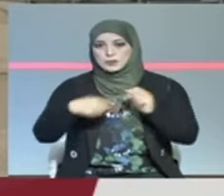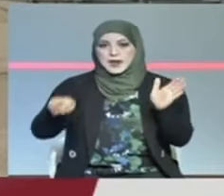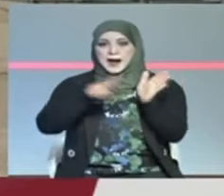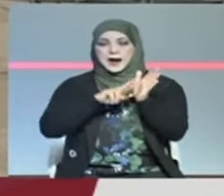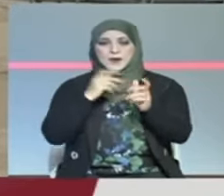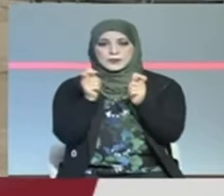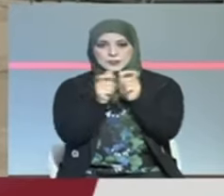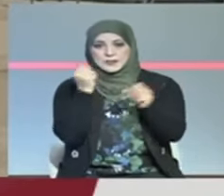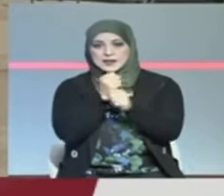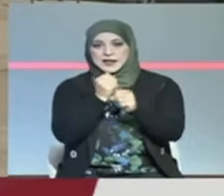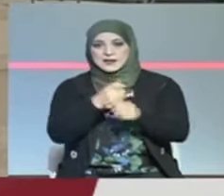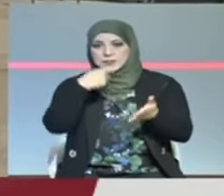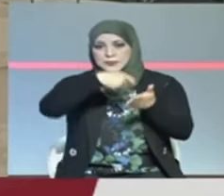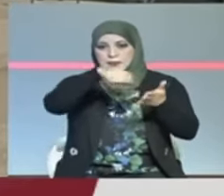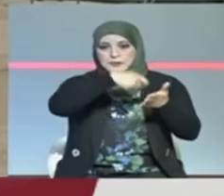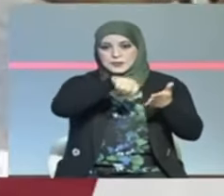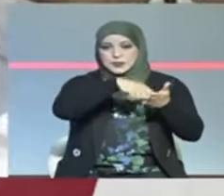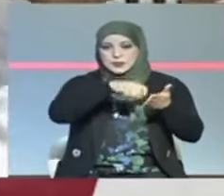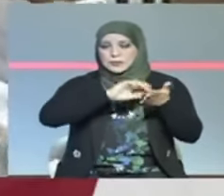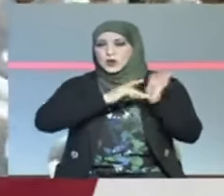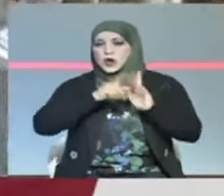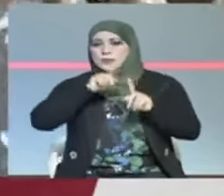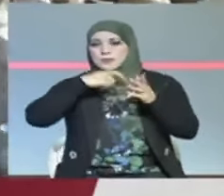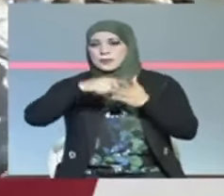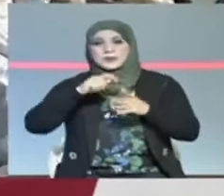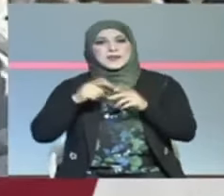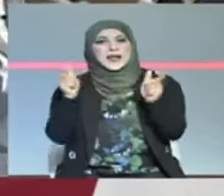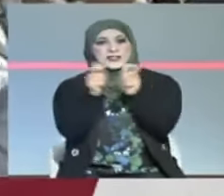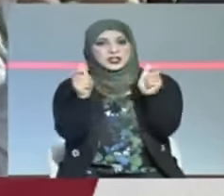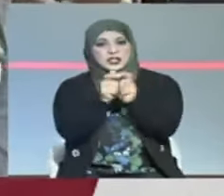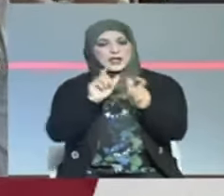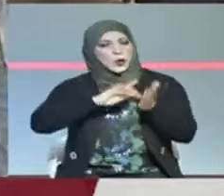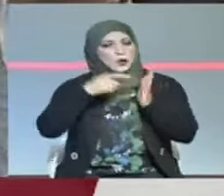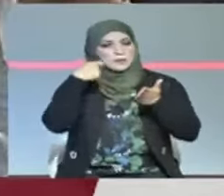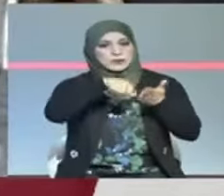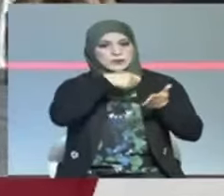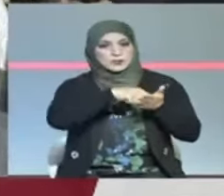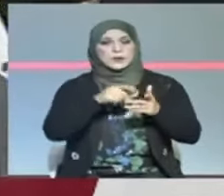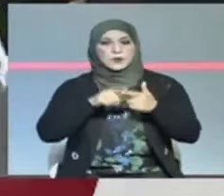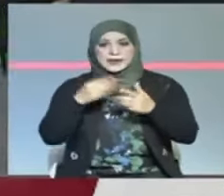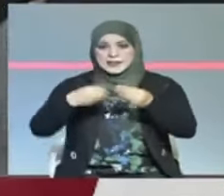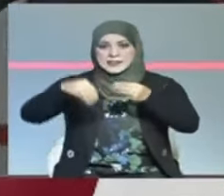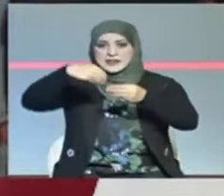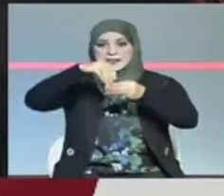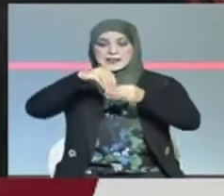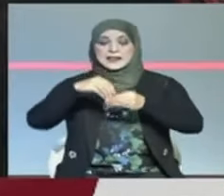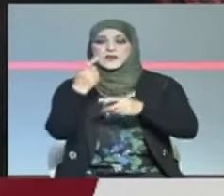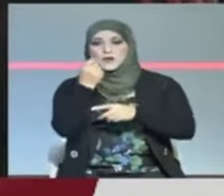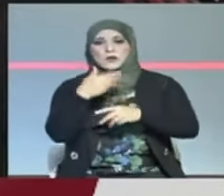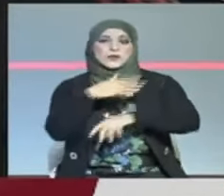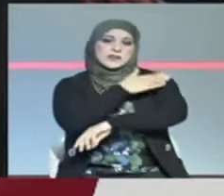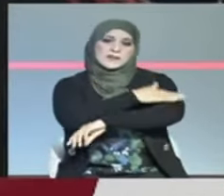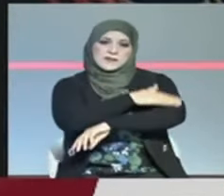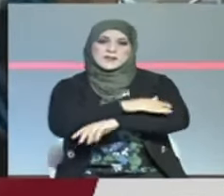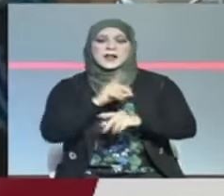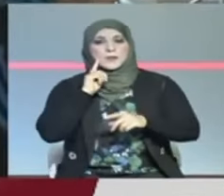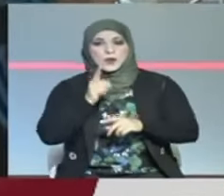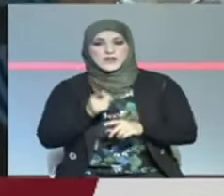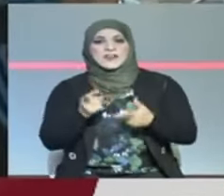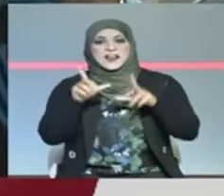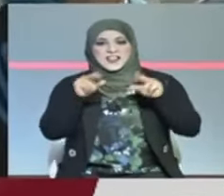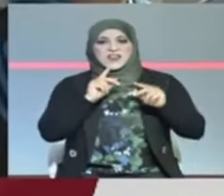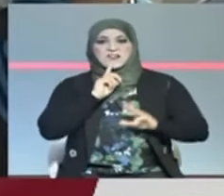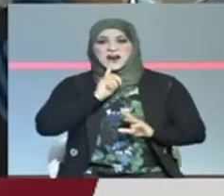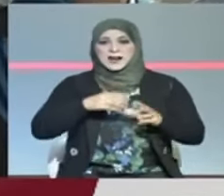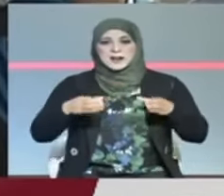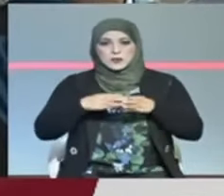خلاص أجور عمال وإطارات هذه الشركة المباشرين وإقرار مبدأ الزيادات العامة لأجورهما كما أقلت